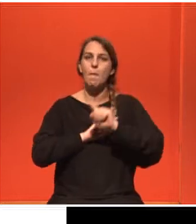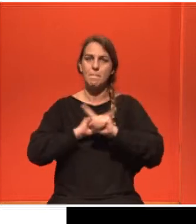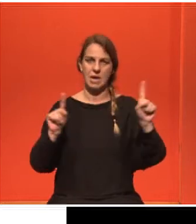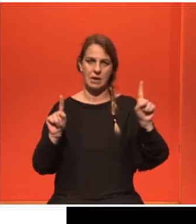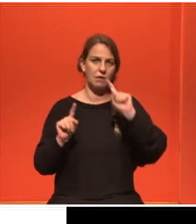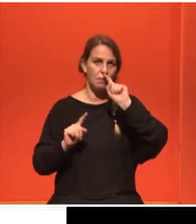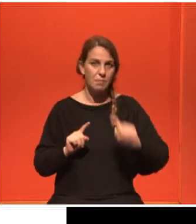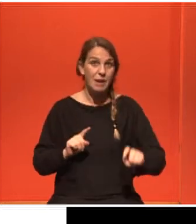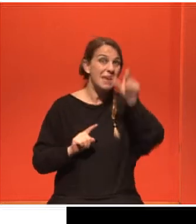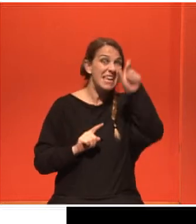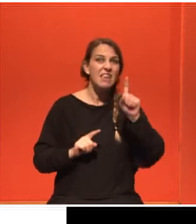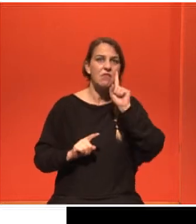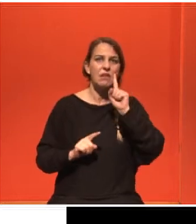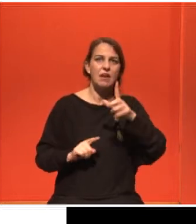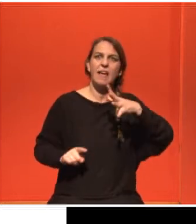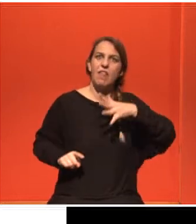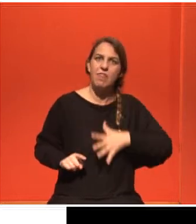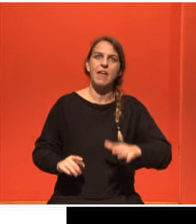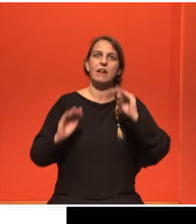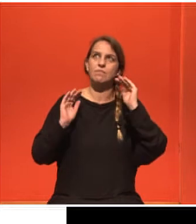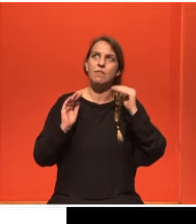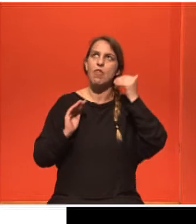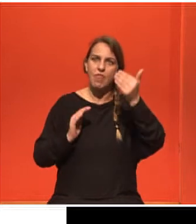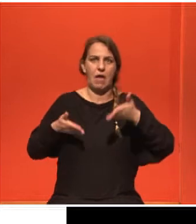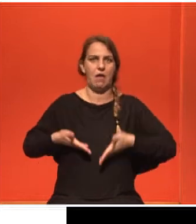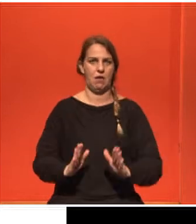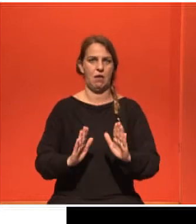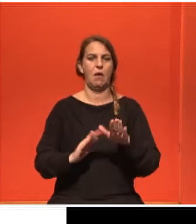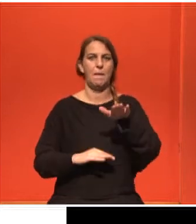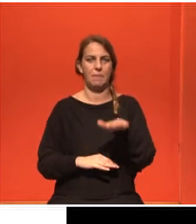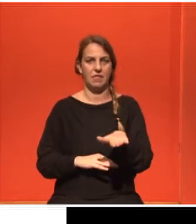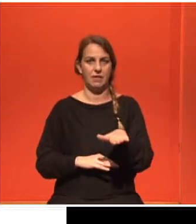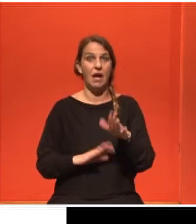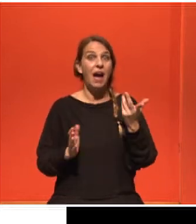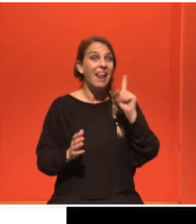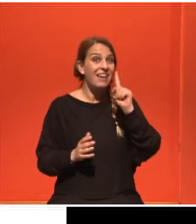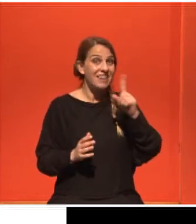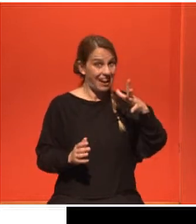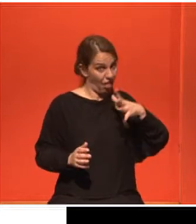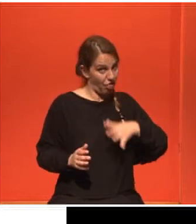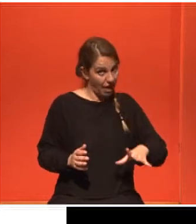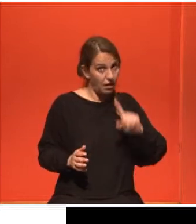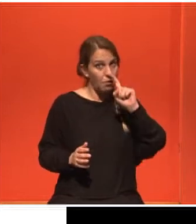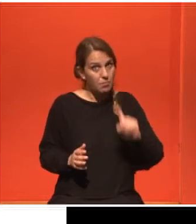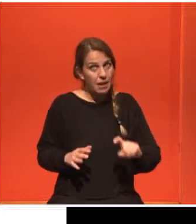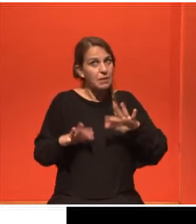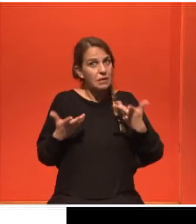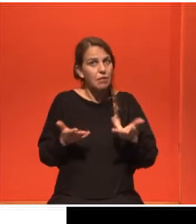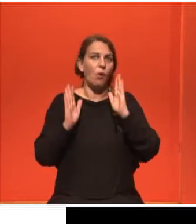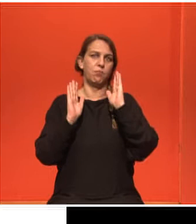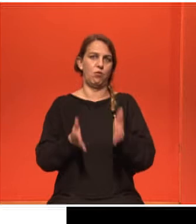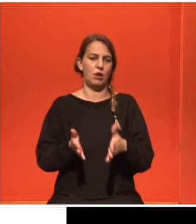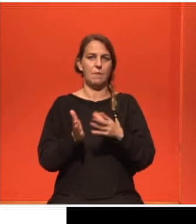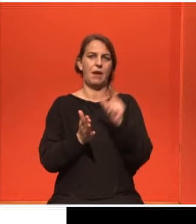να υπάρχει ισχυρή επιθυμία της ασθενούς για διατήρηση γονιμότητας. Αυτή η επιθυμία όμως συνδυάζεται και με ένα ρεαλισμό. Δηλαδή υπάρχει μια ασθενή σε οποία